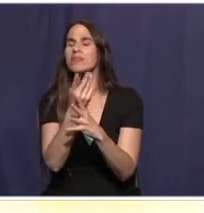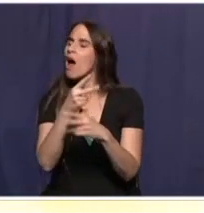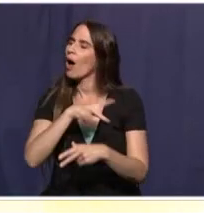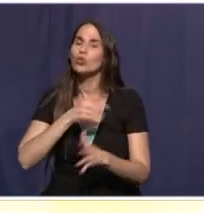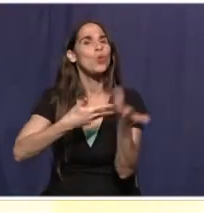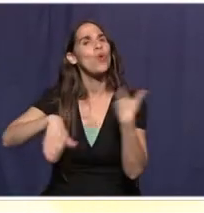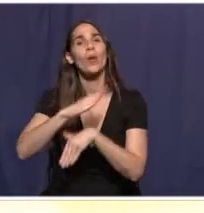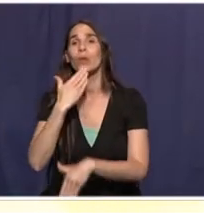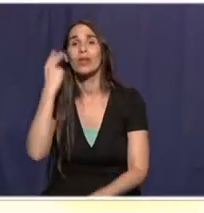כאחד.